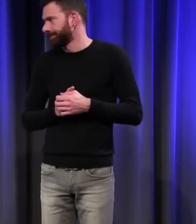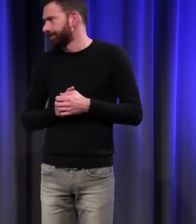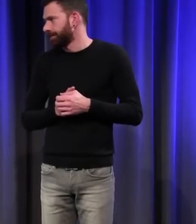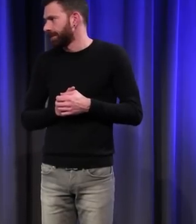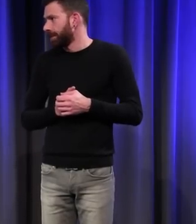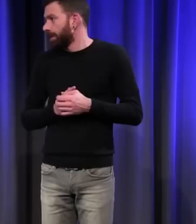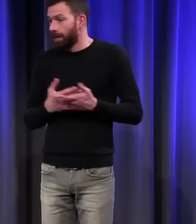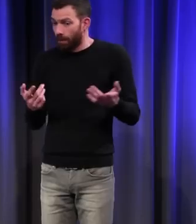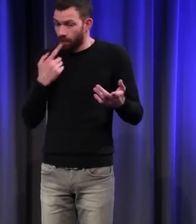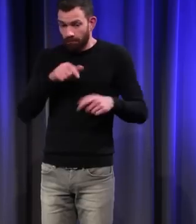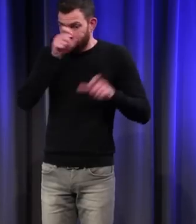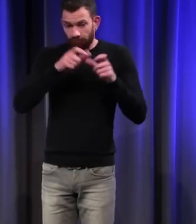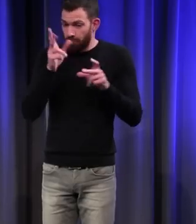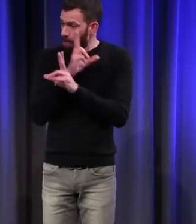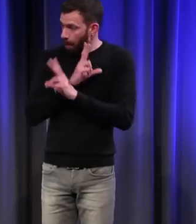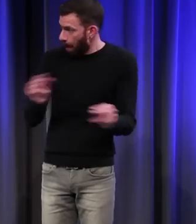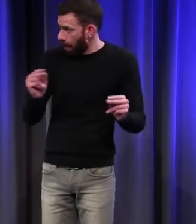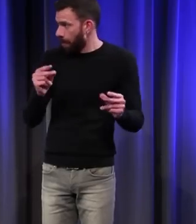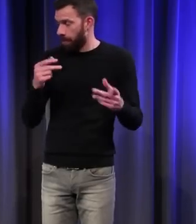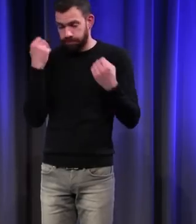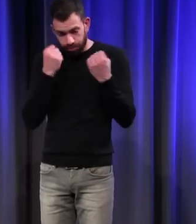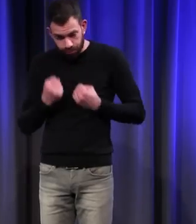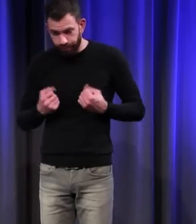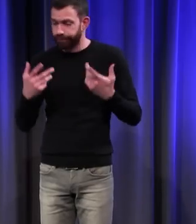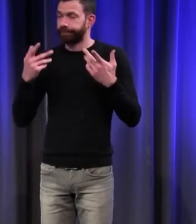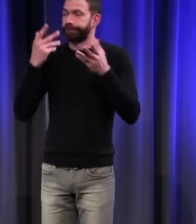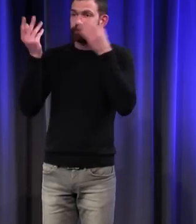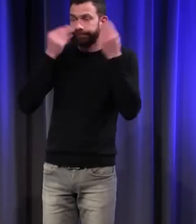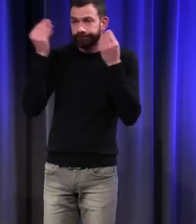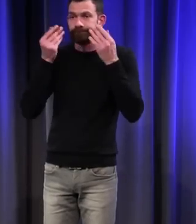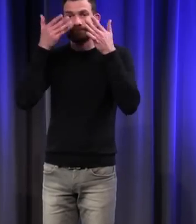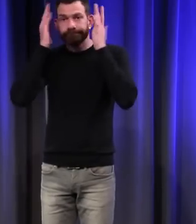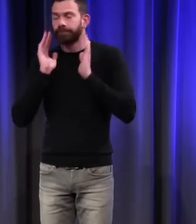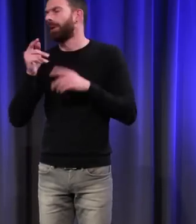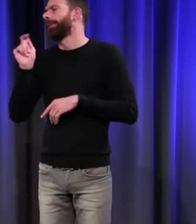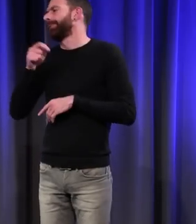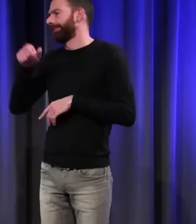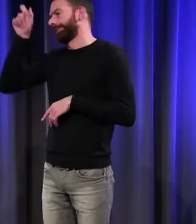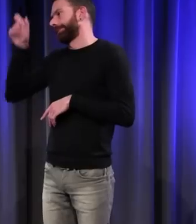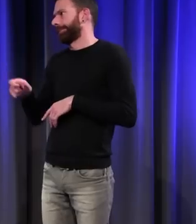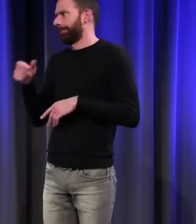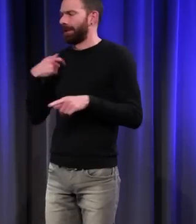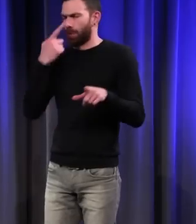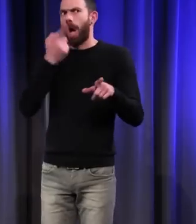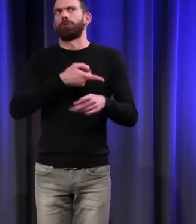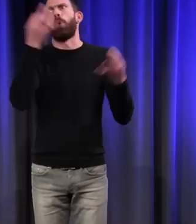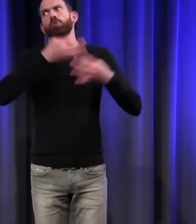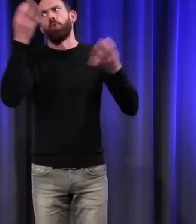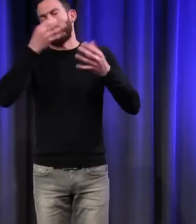Donc, on est propre, on se lave, on se part, on se phare. Évidemment, les moralistes trouvent qu'on se phare de trop,